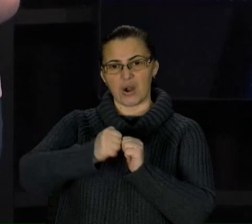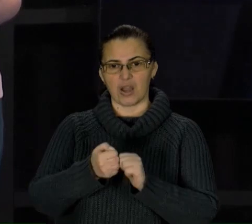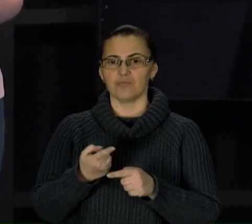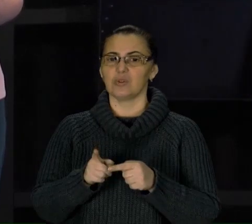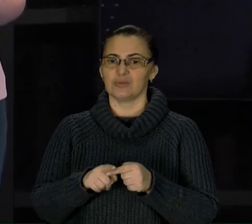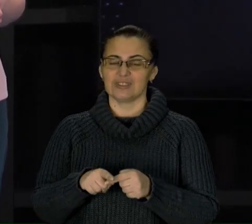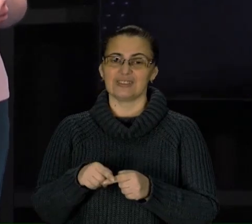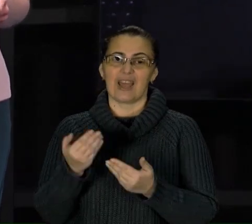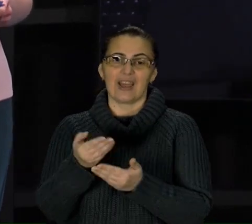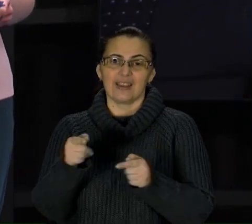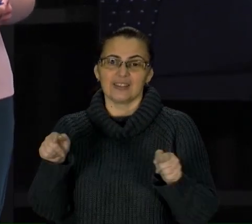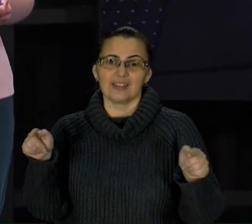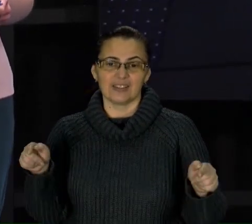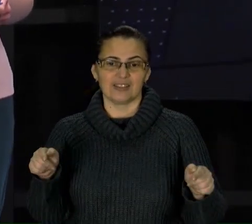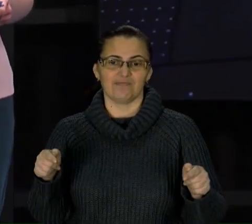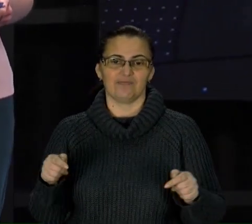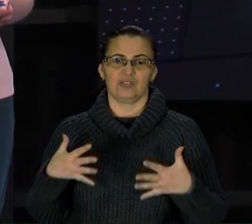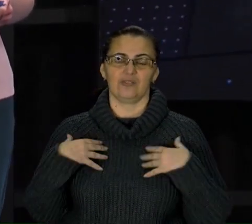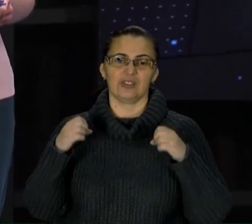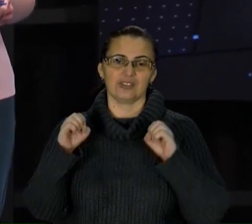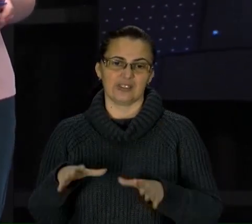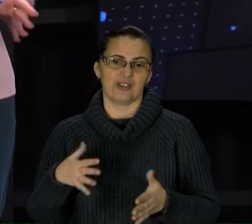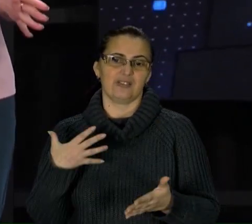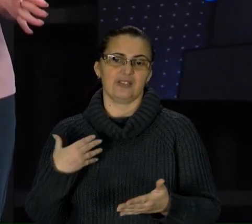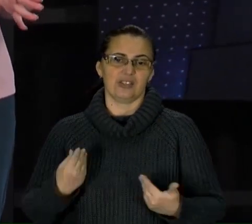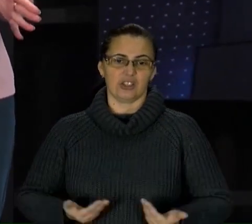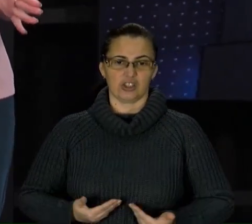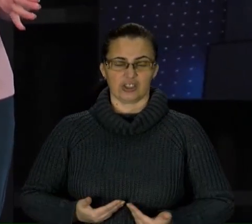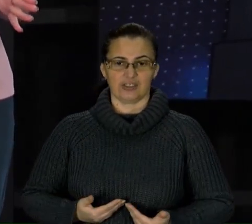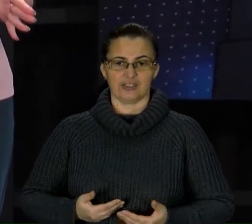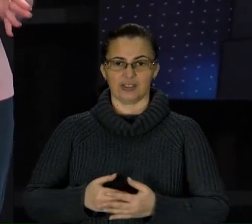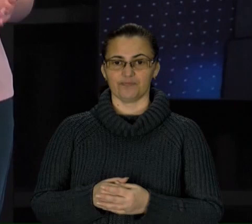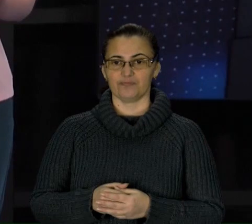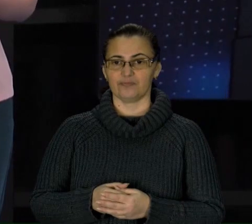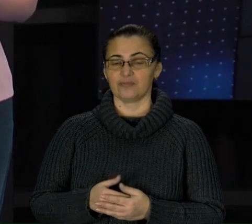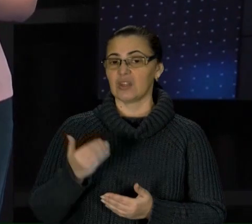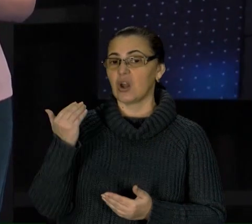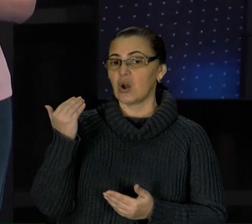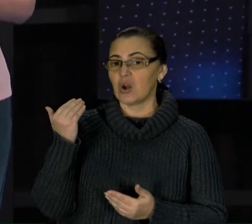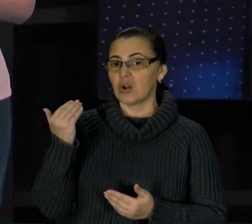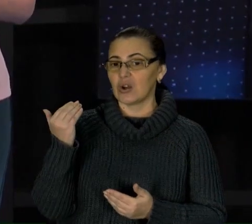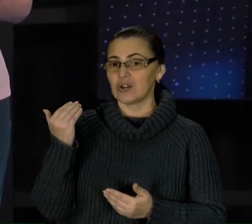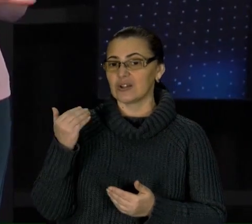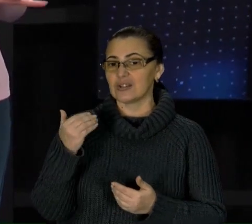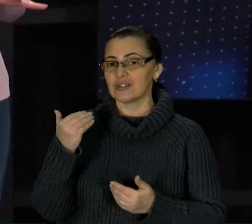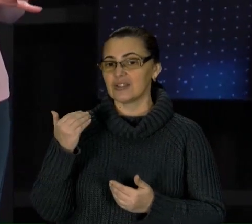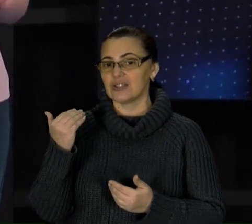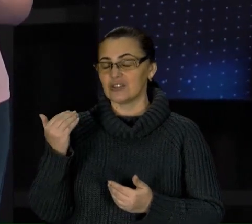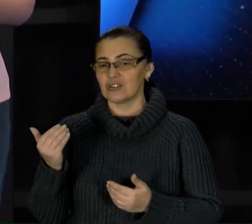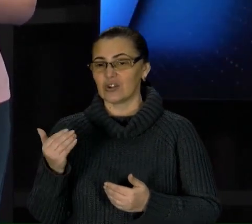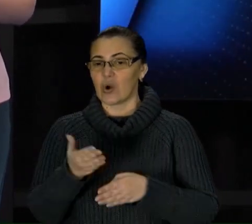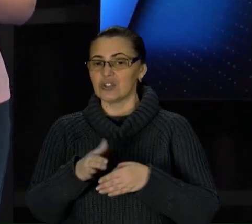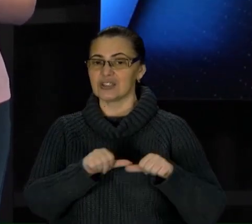дорогою до одного з замків. Серце не витримало. Але його частинку він залишив повсюди,